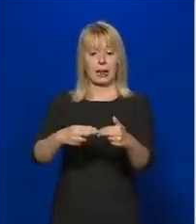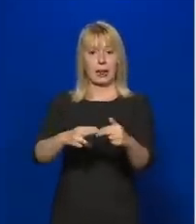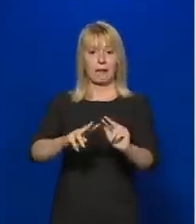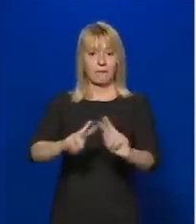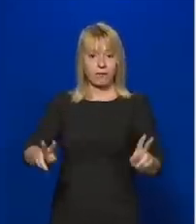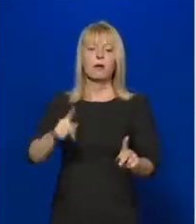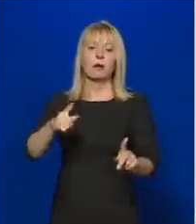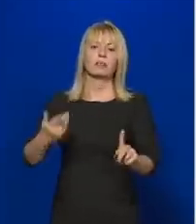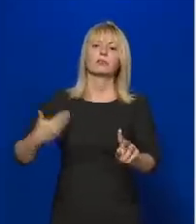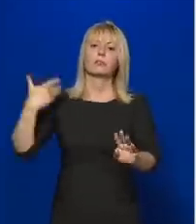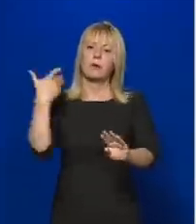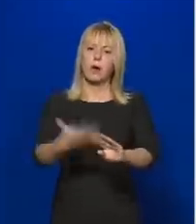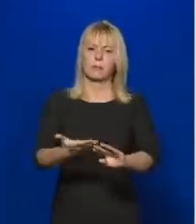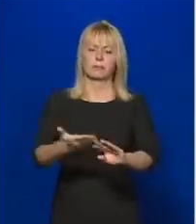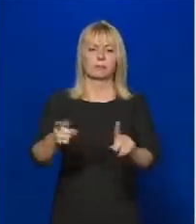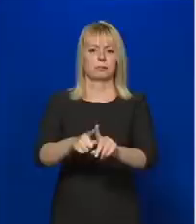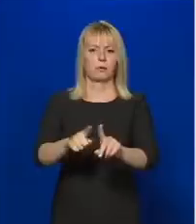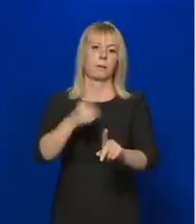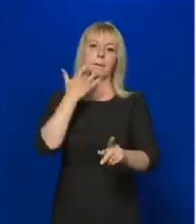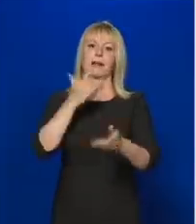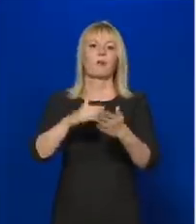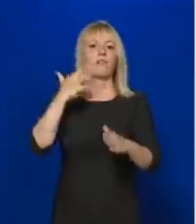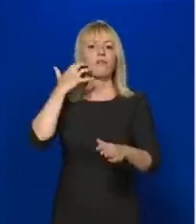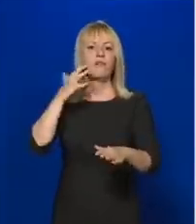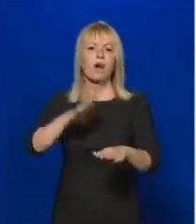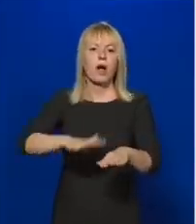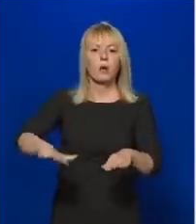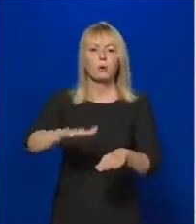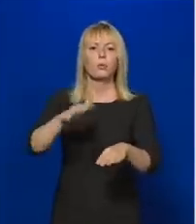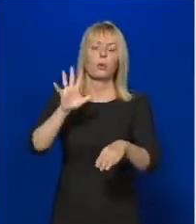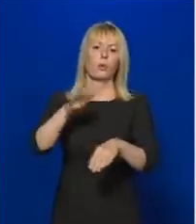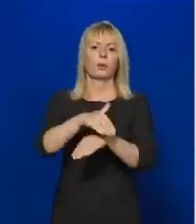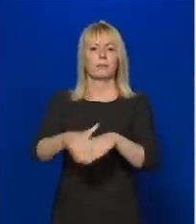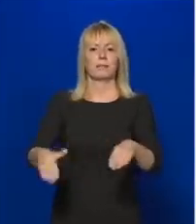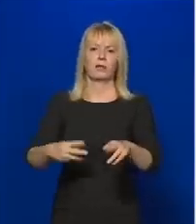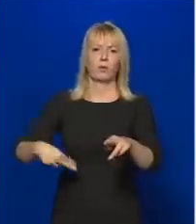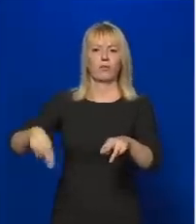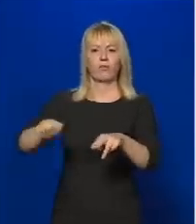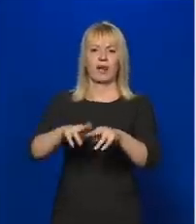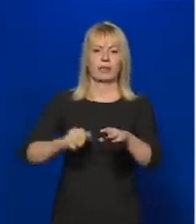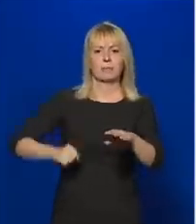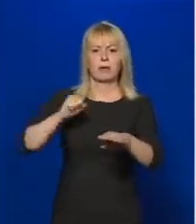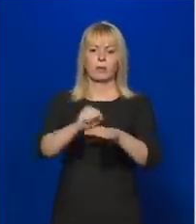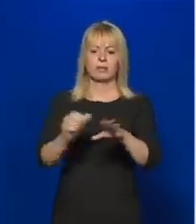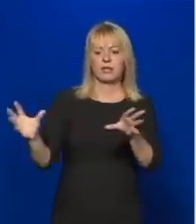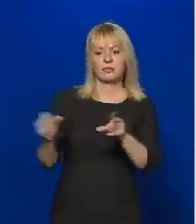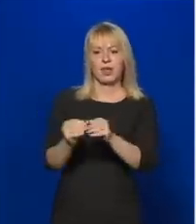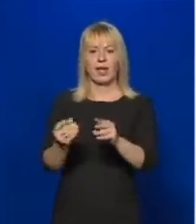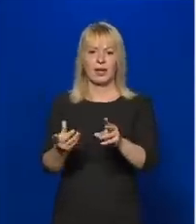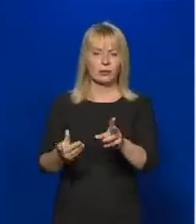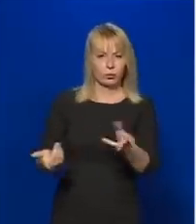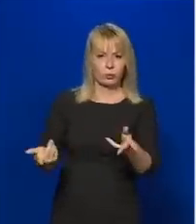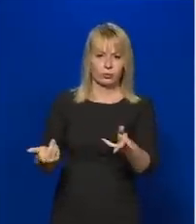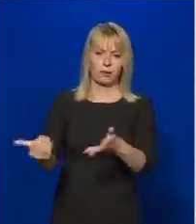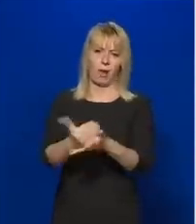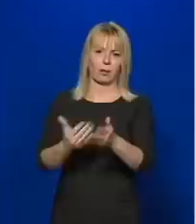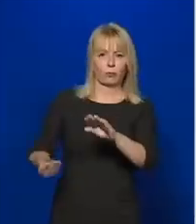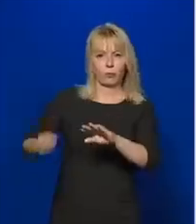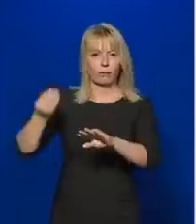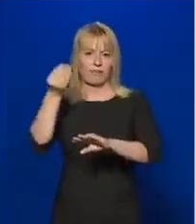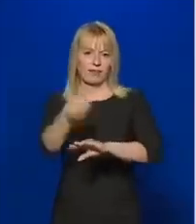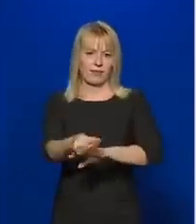részesedjen, egy olyan falu mondjuk részesedjen egy 5 millió forint fölötti beruházással együtt járóiparűzési adóbevételből.